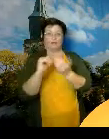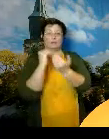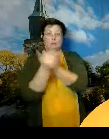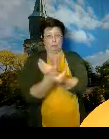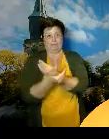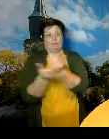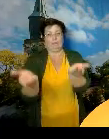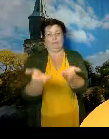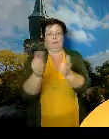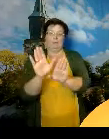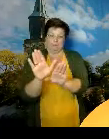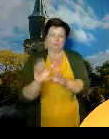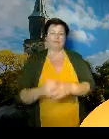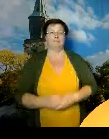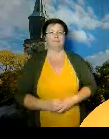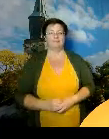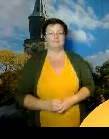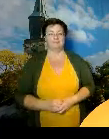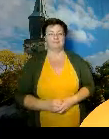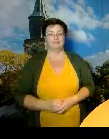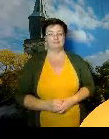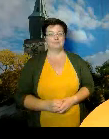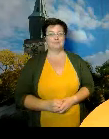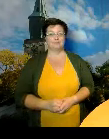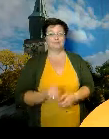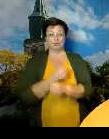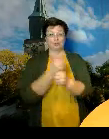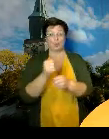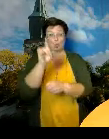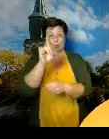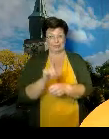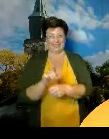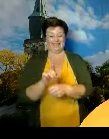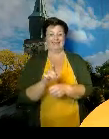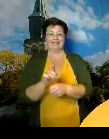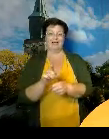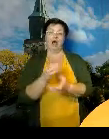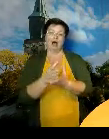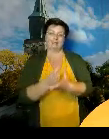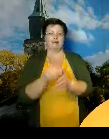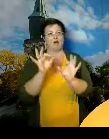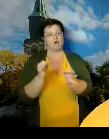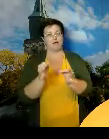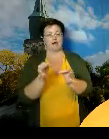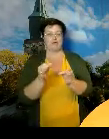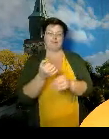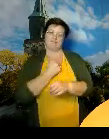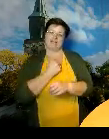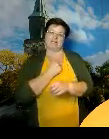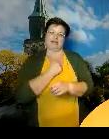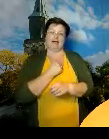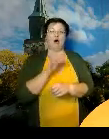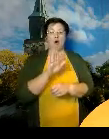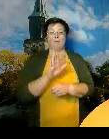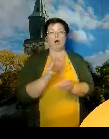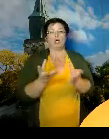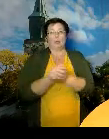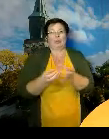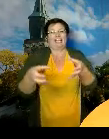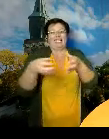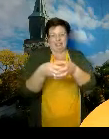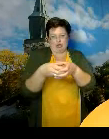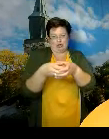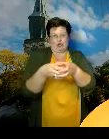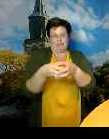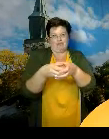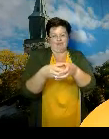turvallisuudesta me huolehdimme myöskin. Se on mitään suurimmassa väärin välittämistä tästä yhteisestä, jossa me kaikki asumme ja